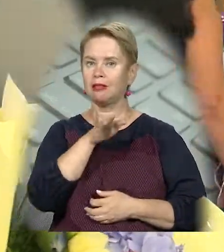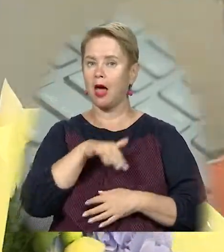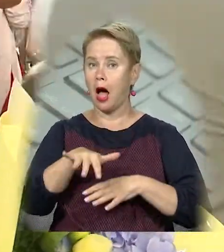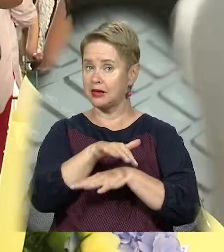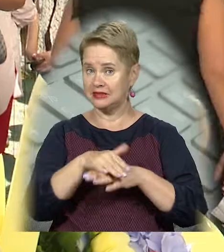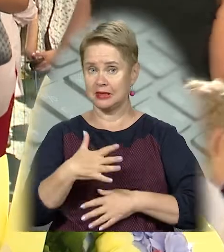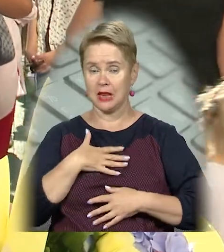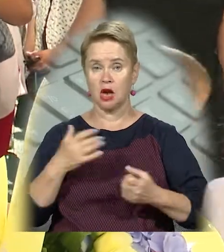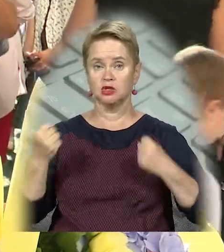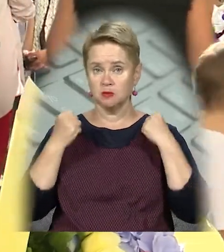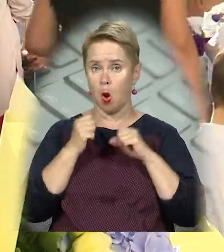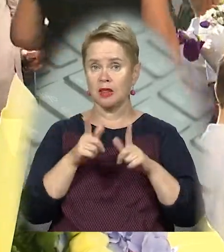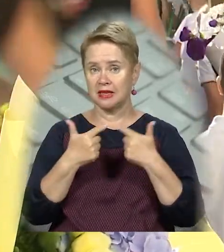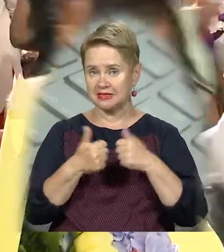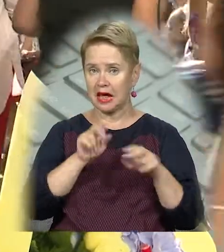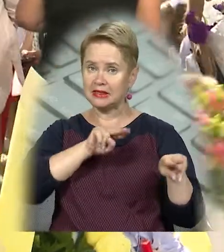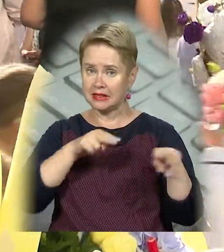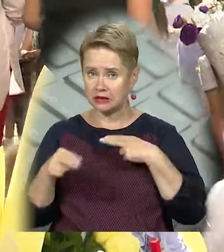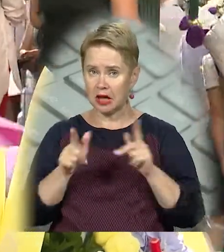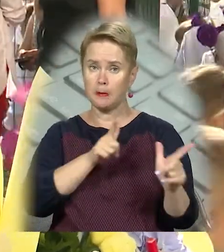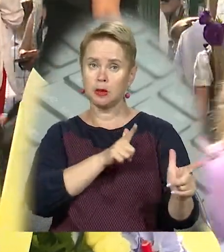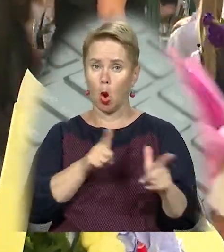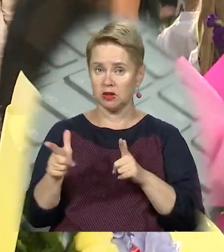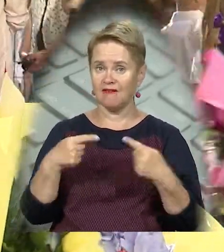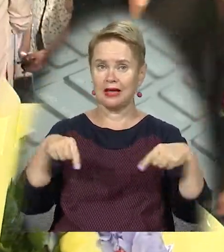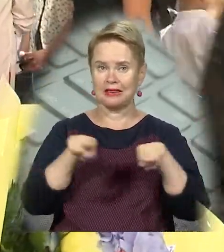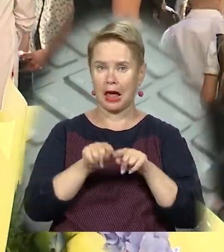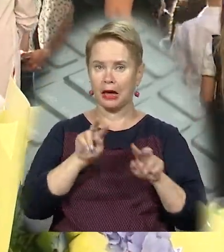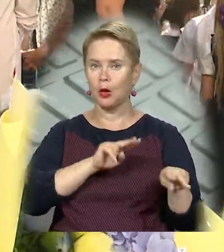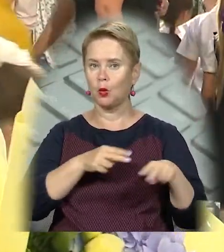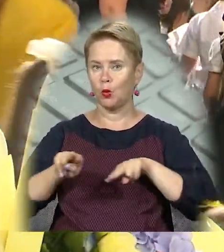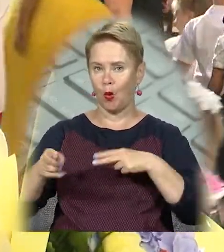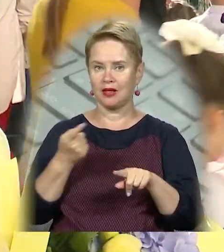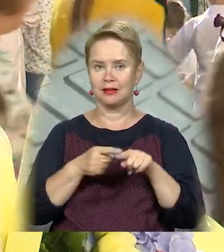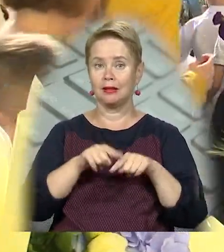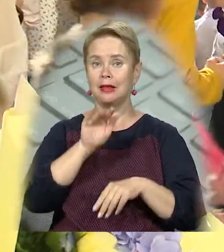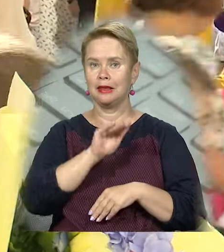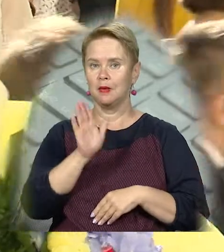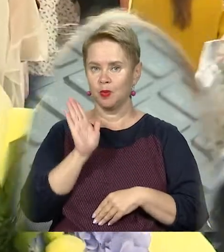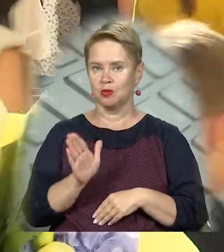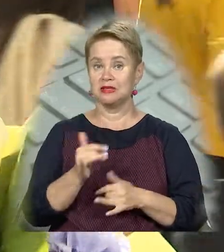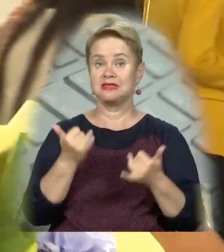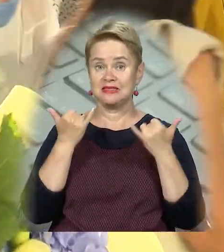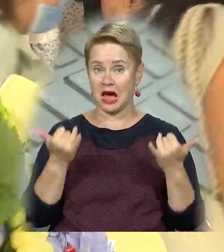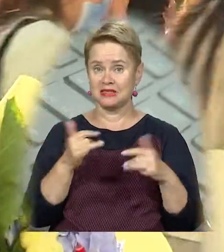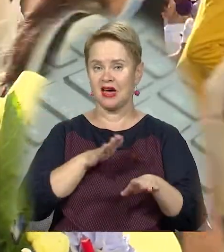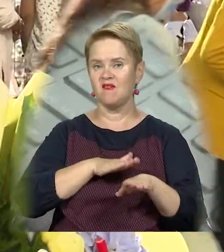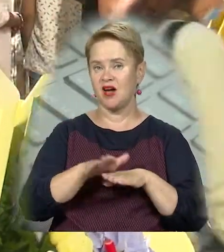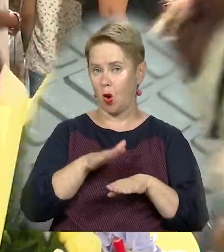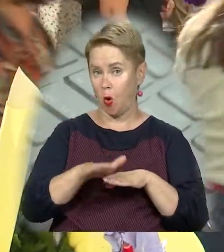Тому наші спортивні секції, танцювальні підготували такі руханки, які діти будуть зараз